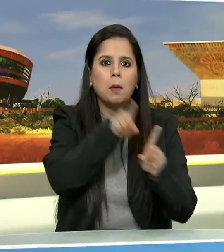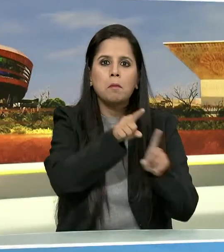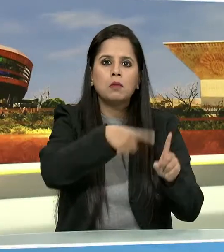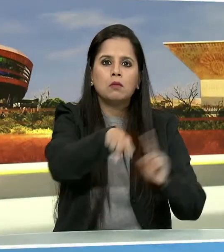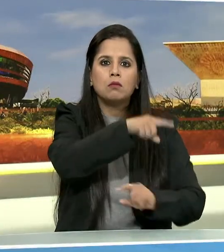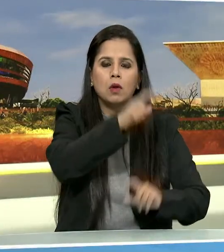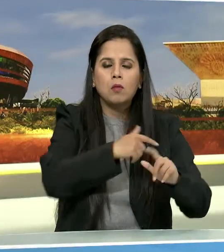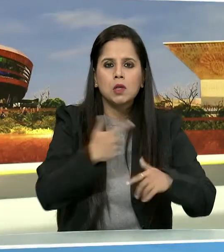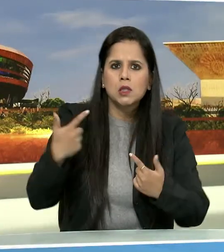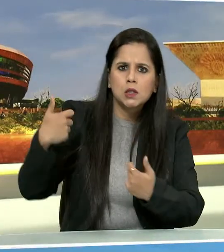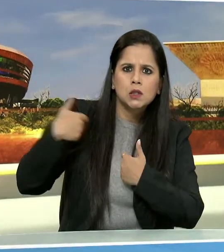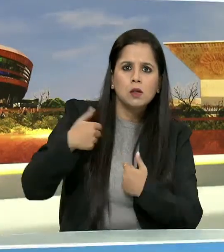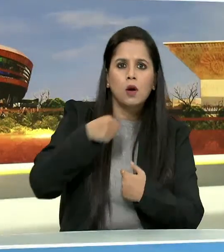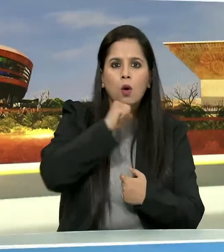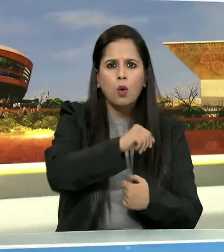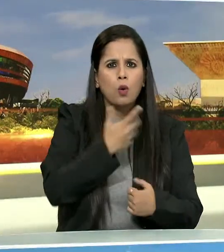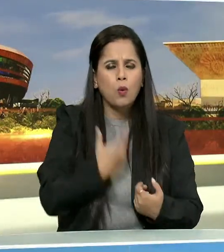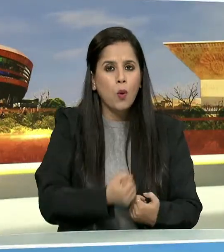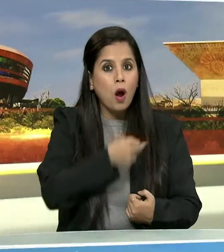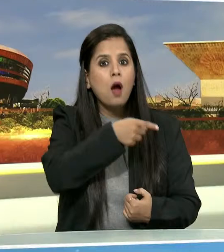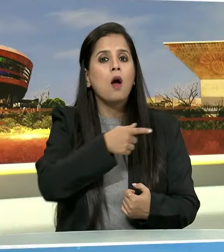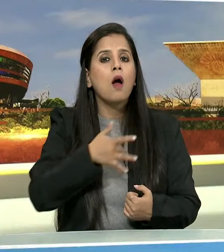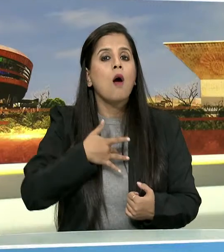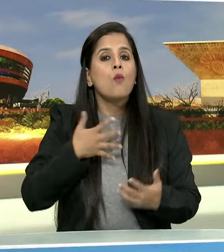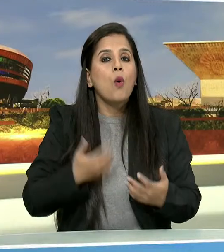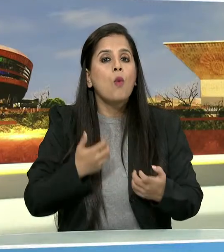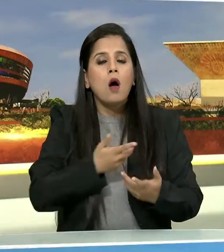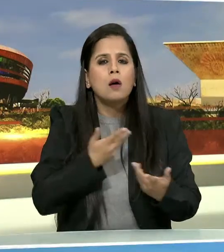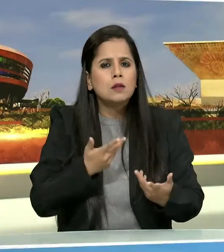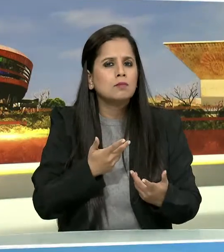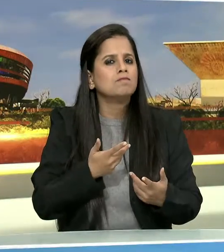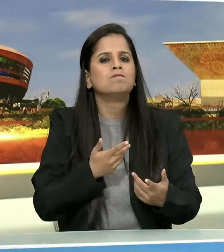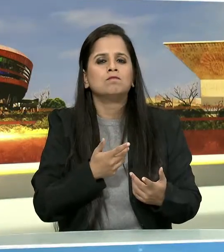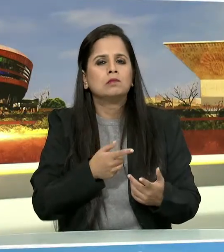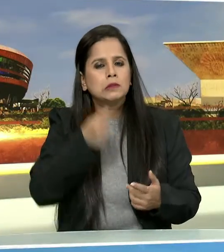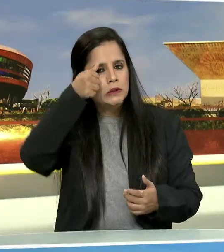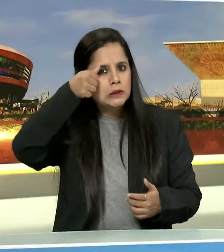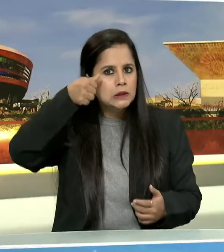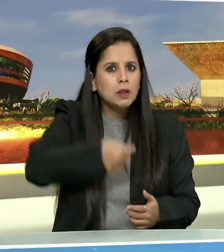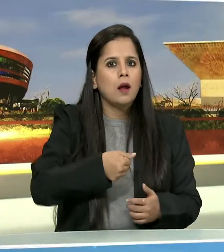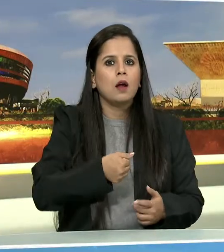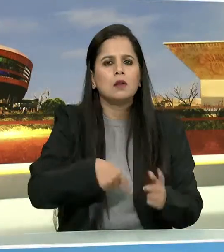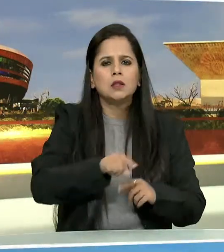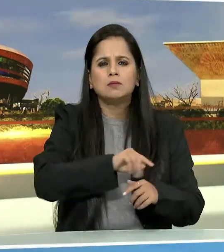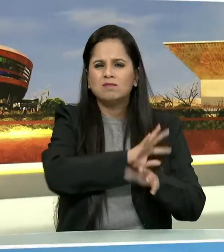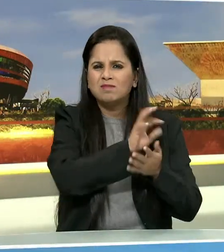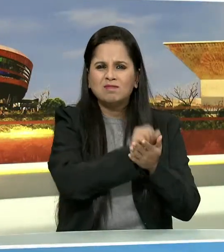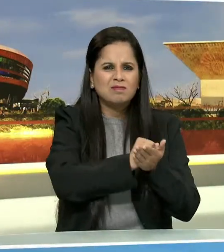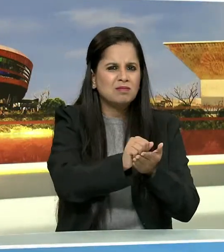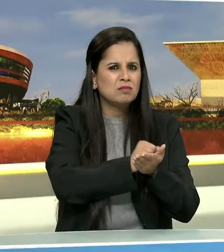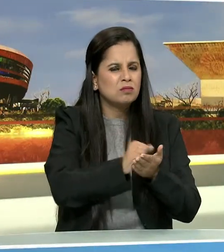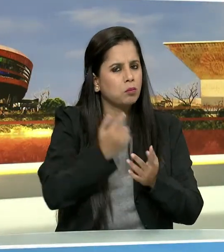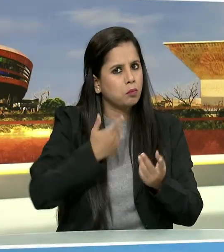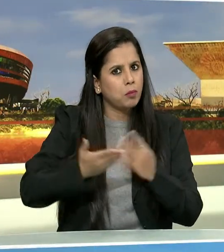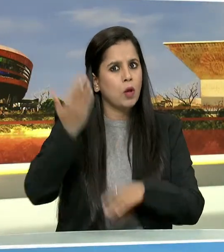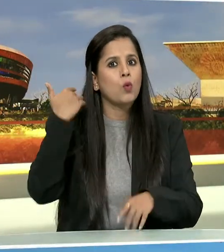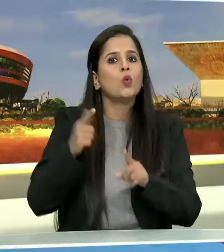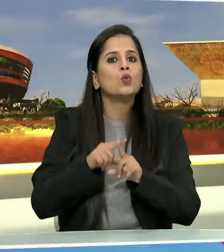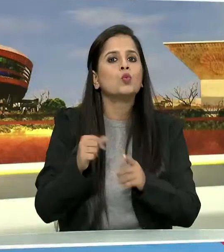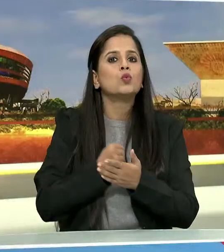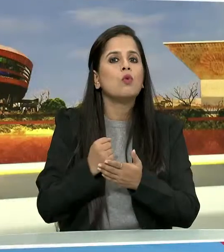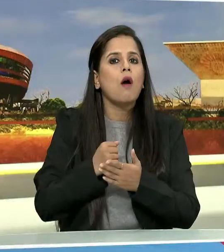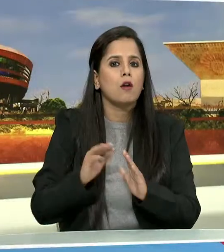उसके चेतना तप्व को तहस नहस करने का प्रयास हुआ